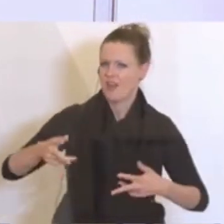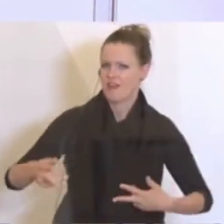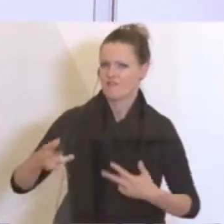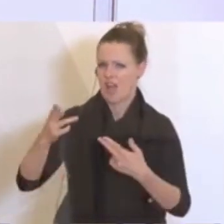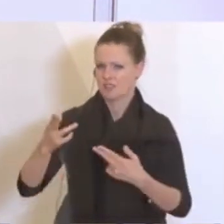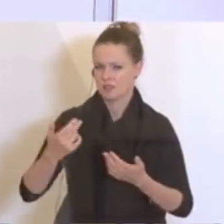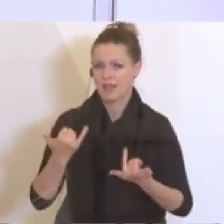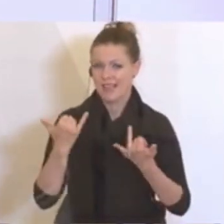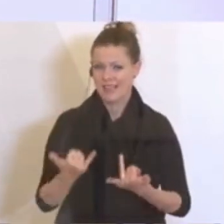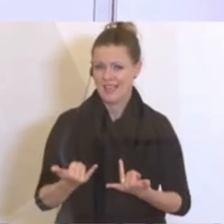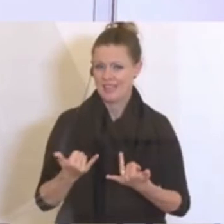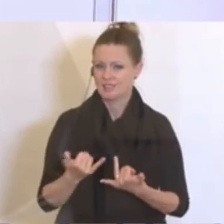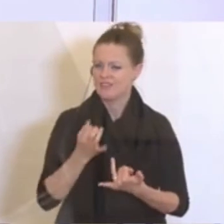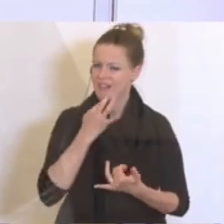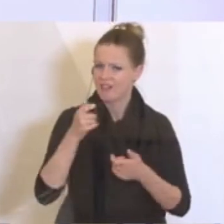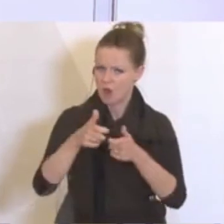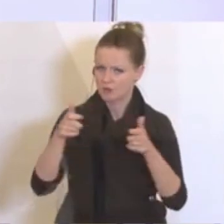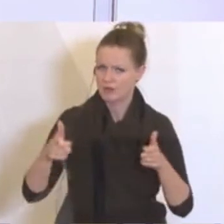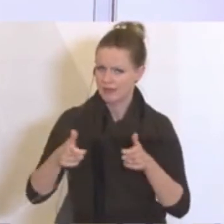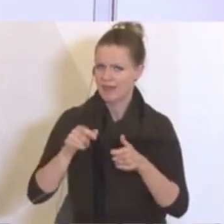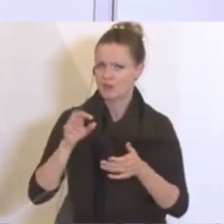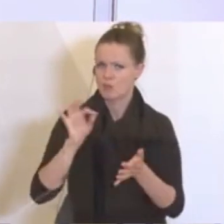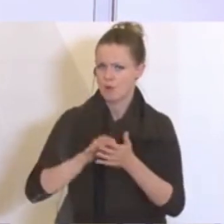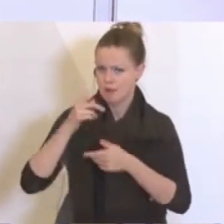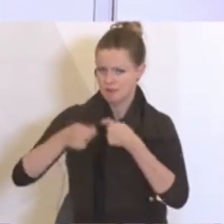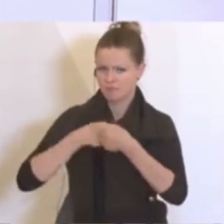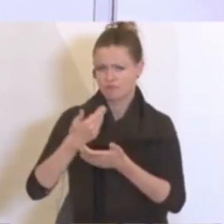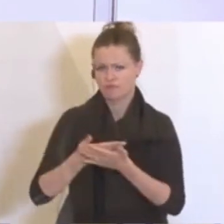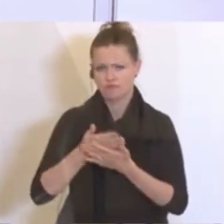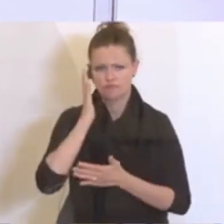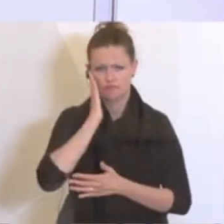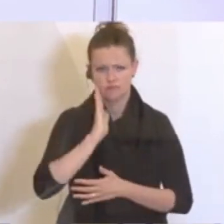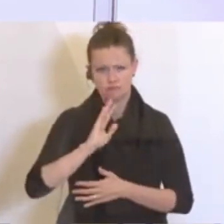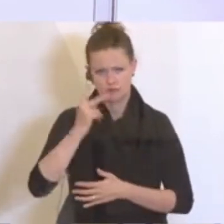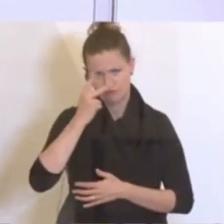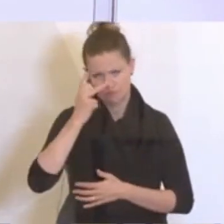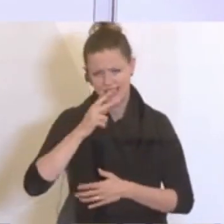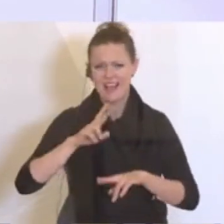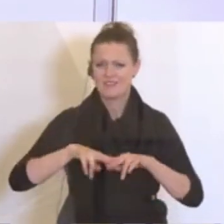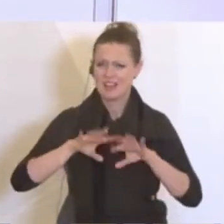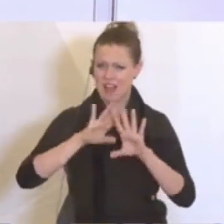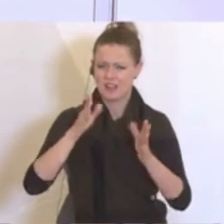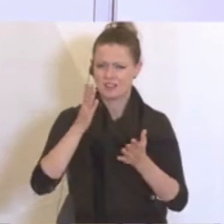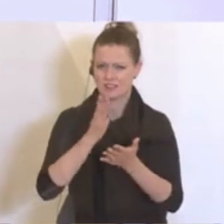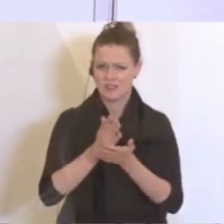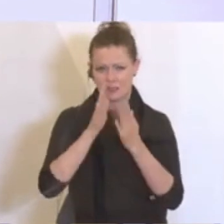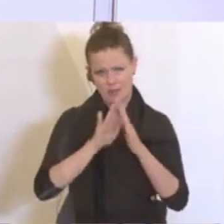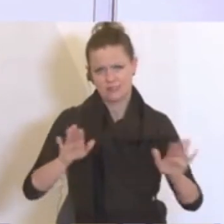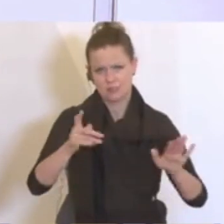Da wird gerade in einem genauen Paket gearbeitet. Darum bitte ich um Verständnis, dass wir das natürlich erst präsentieren